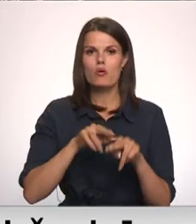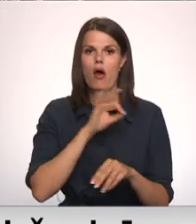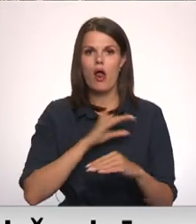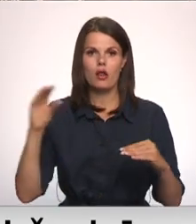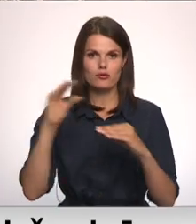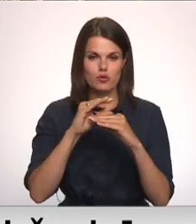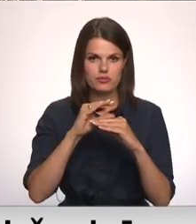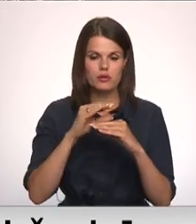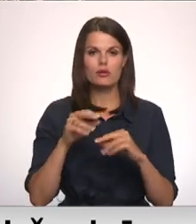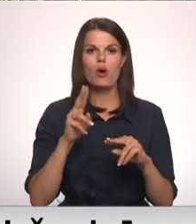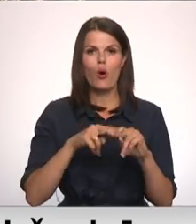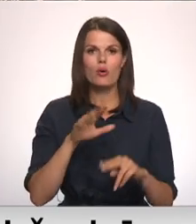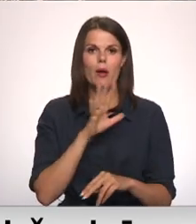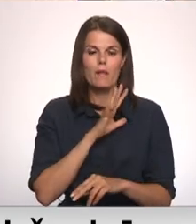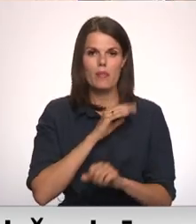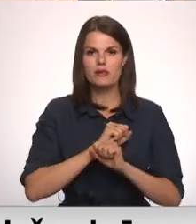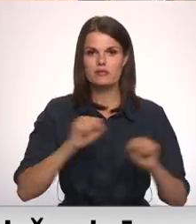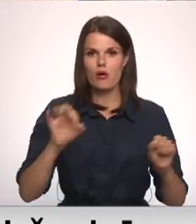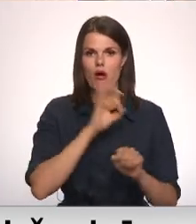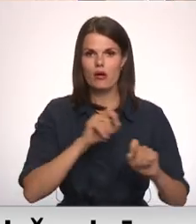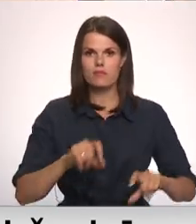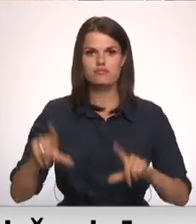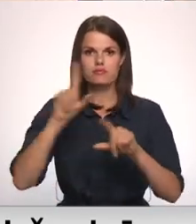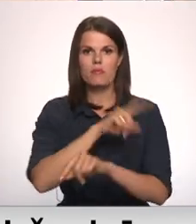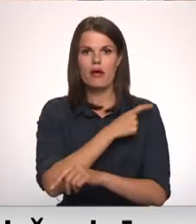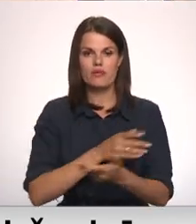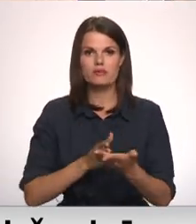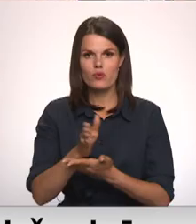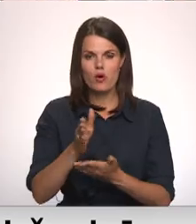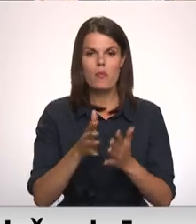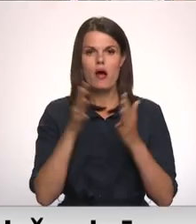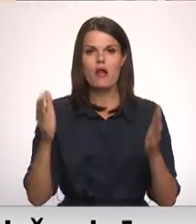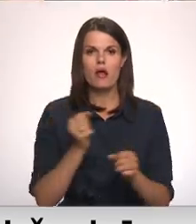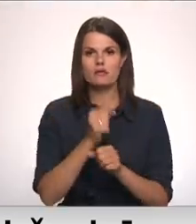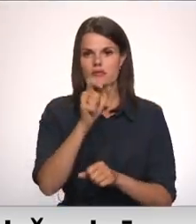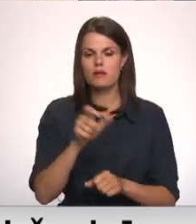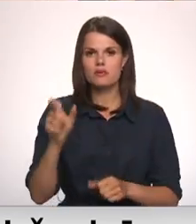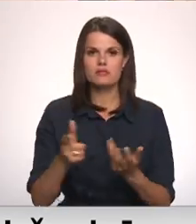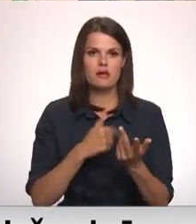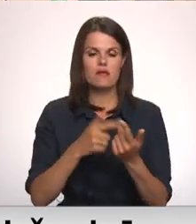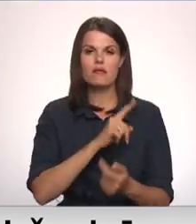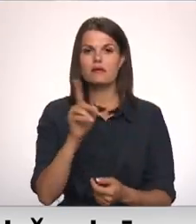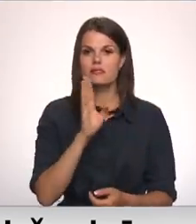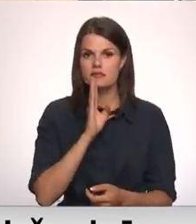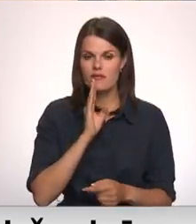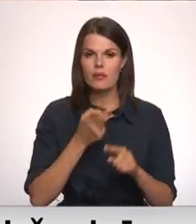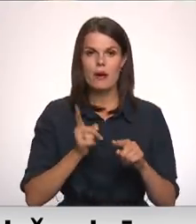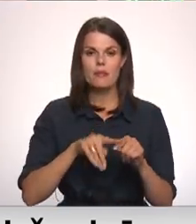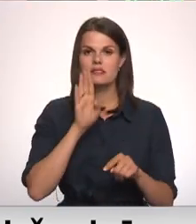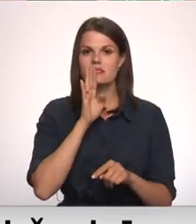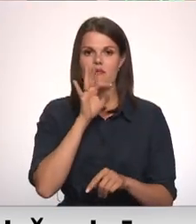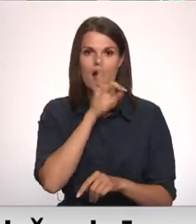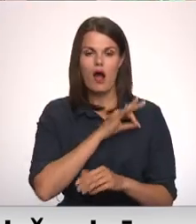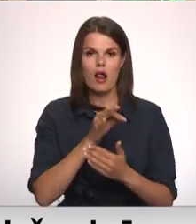Treškārt bija strājuša algu pielgumas medicīnas jomā, kur liela daļa nodarbināto ir sievietes. Līdz ar to sieviešu